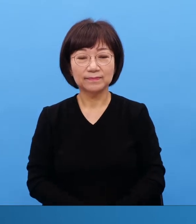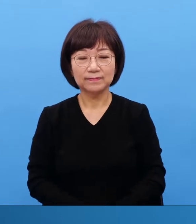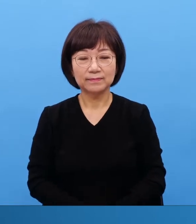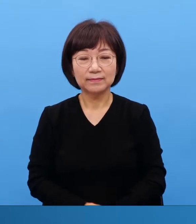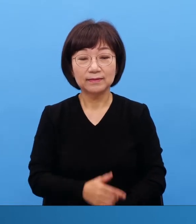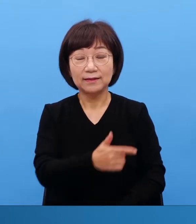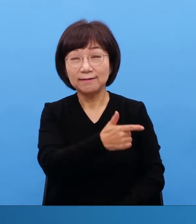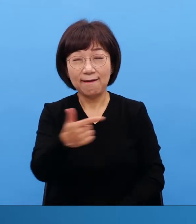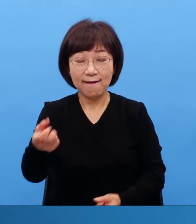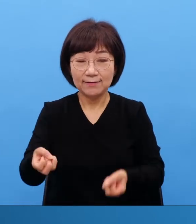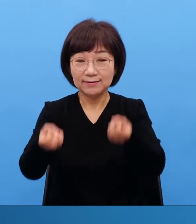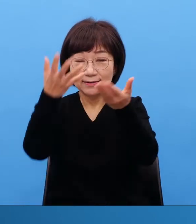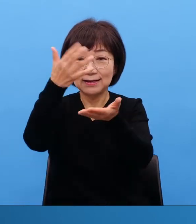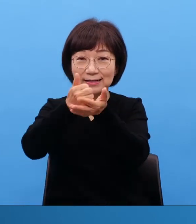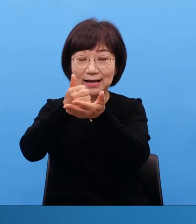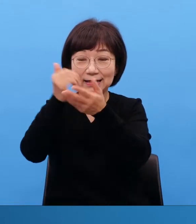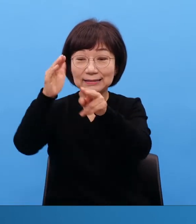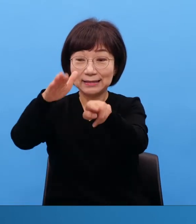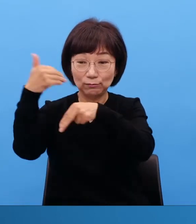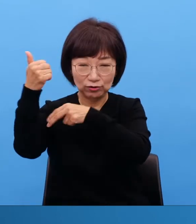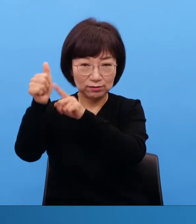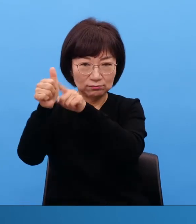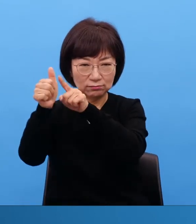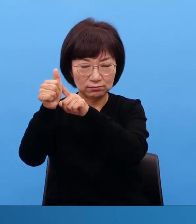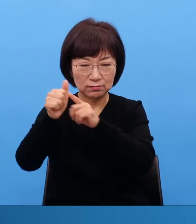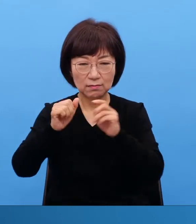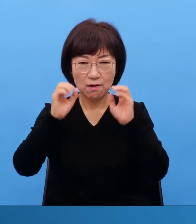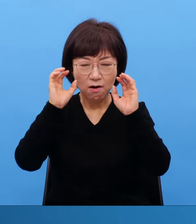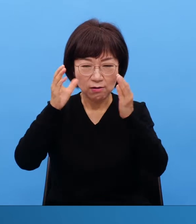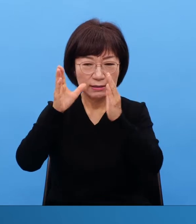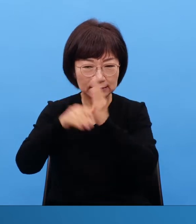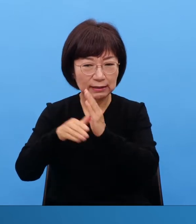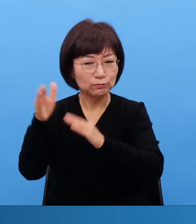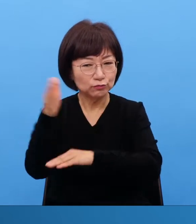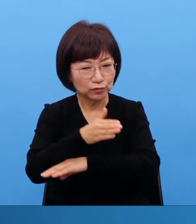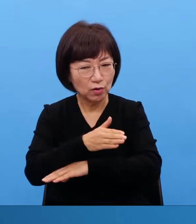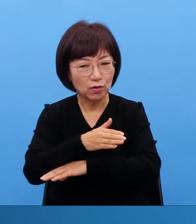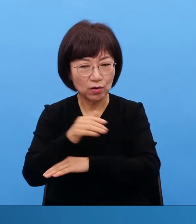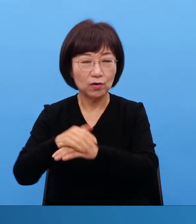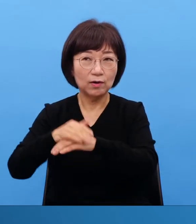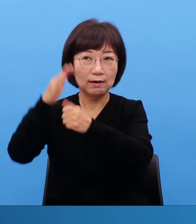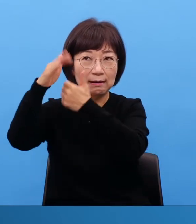다윗에게 기름 부어주고 밥만 딱 먹고 왔겠냐 아니죠